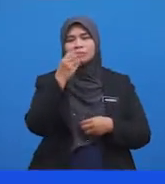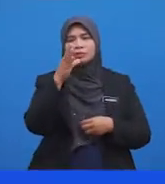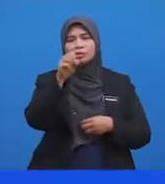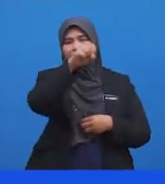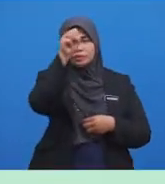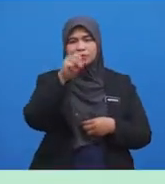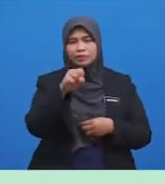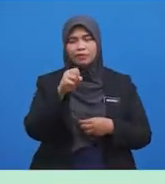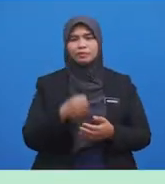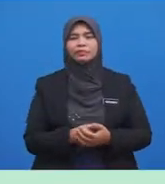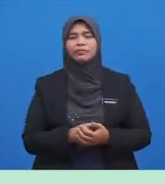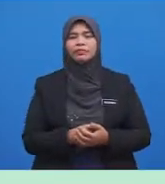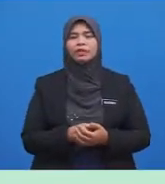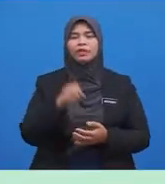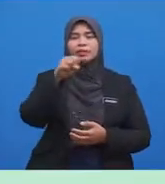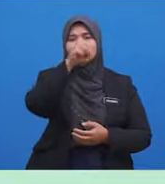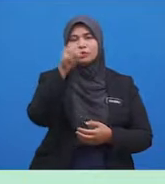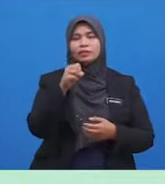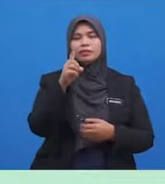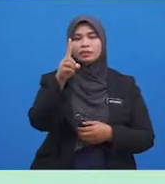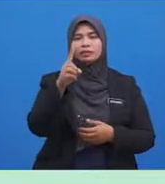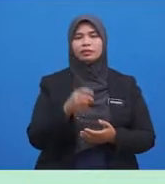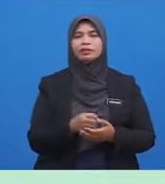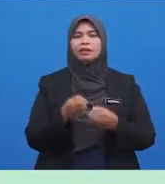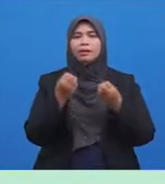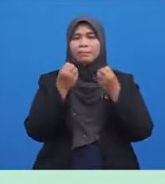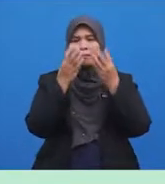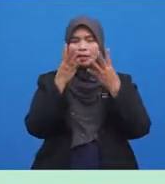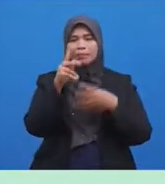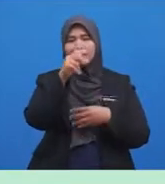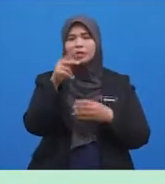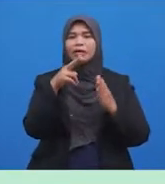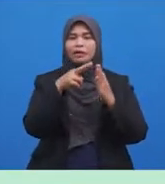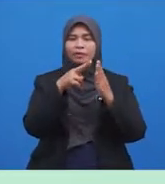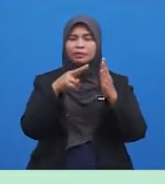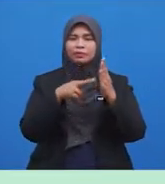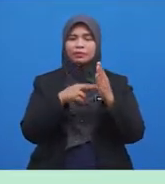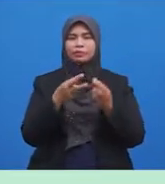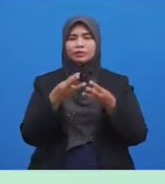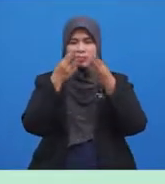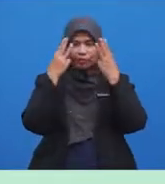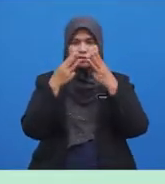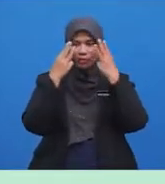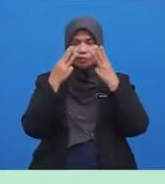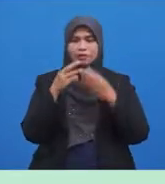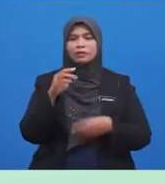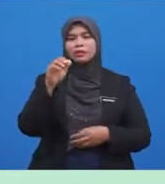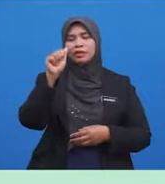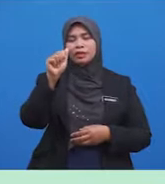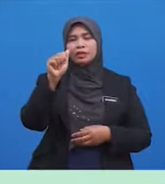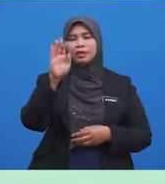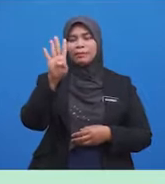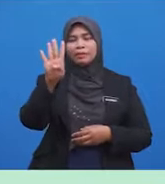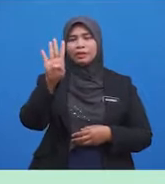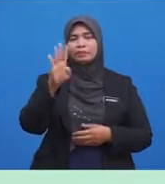Soalan Soalan Pertama Berapakah Rukun Wuduk A